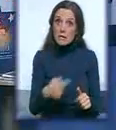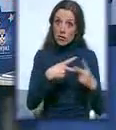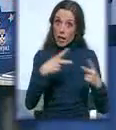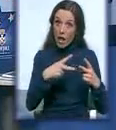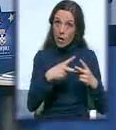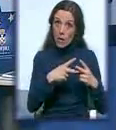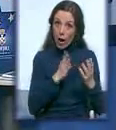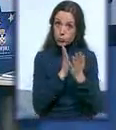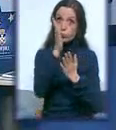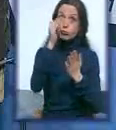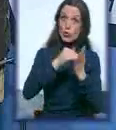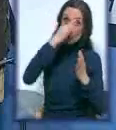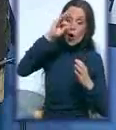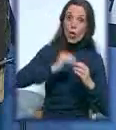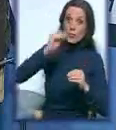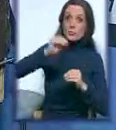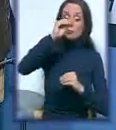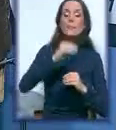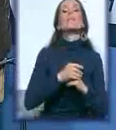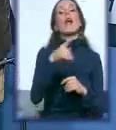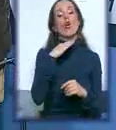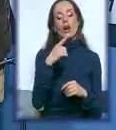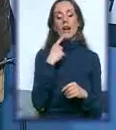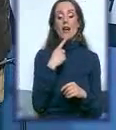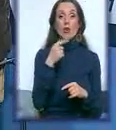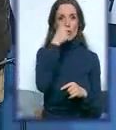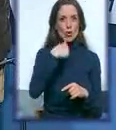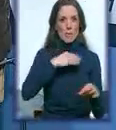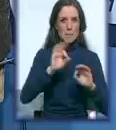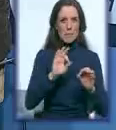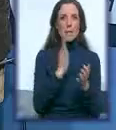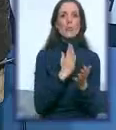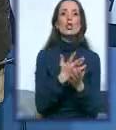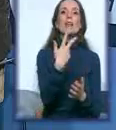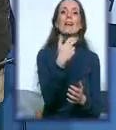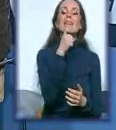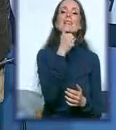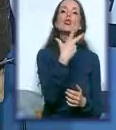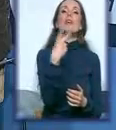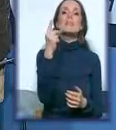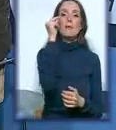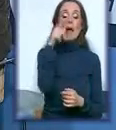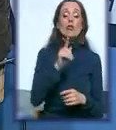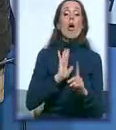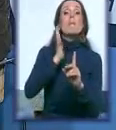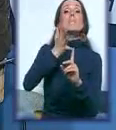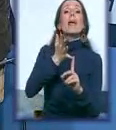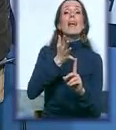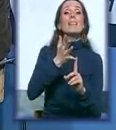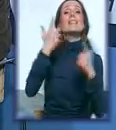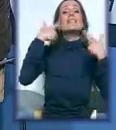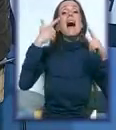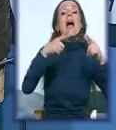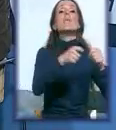Pa vidite, ako ovo sad što pripremamo, to će biti 30. i 31. maja, to je peti sajam organizacije civilnog društva.